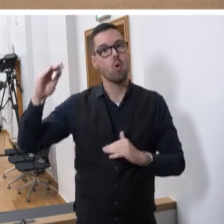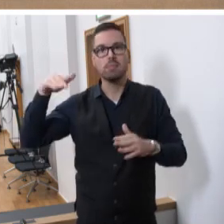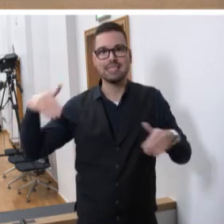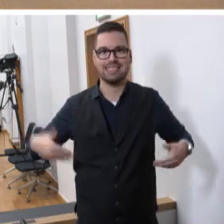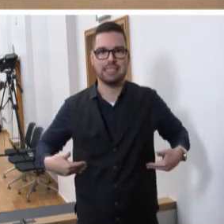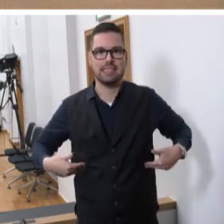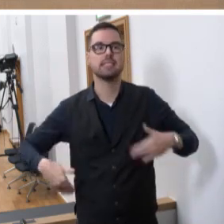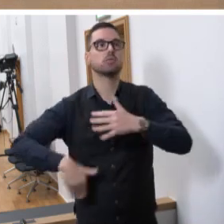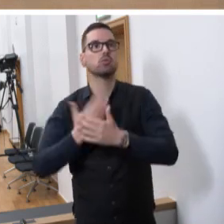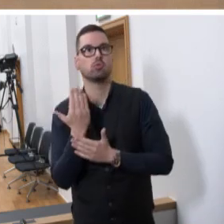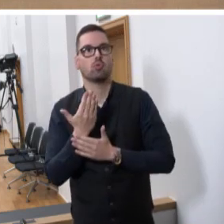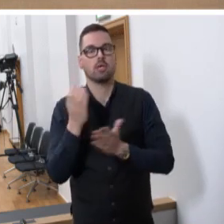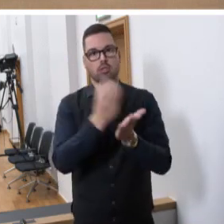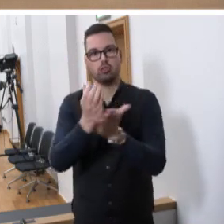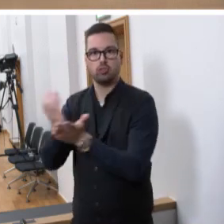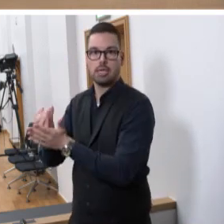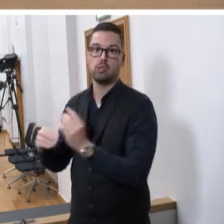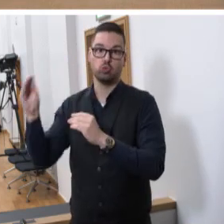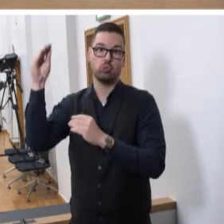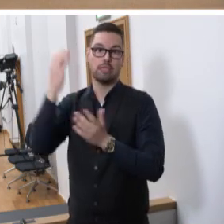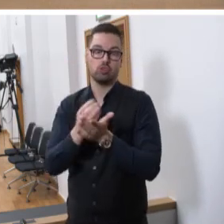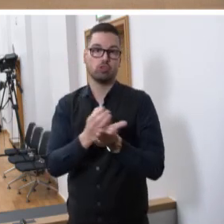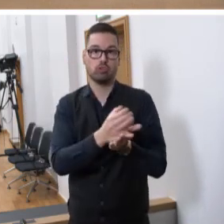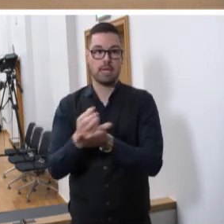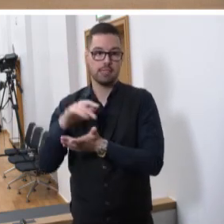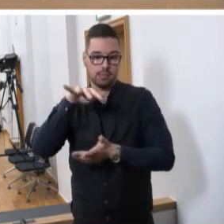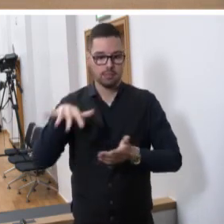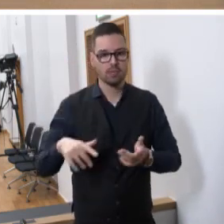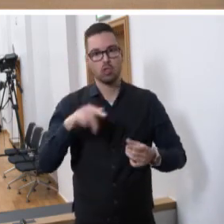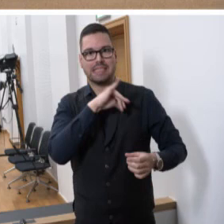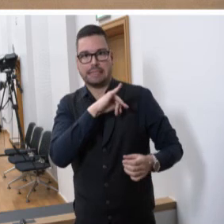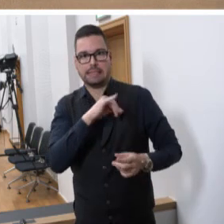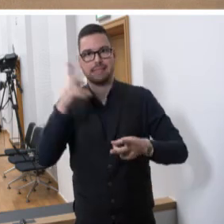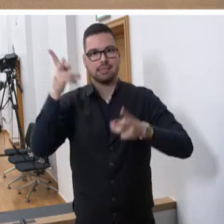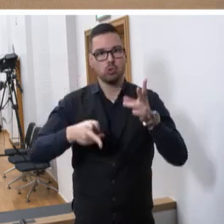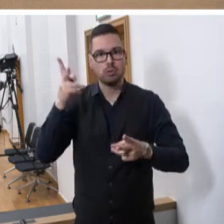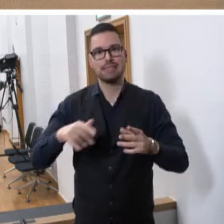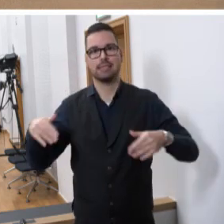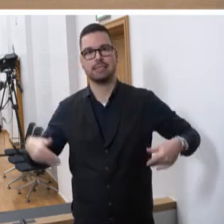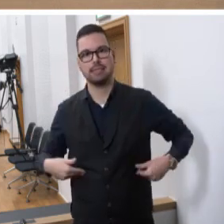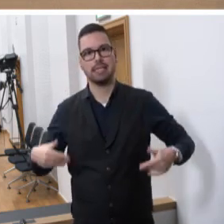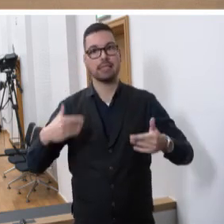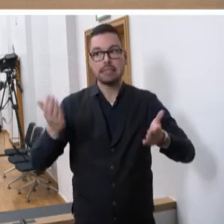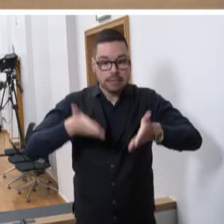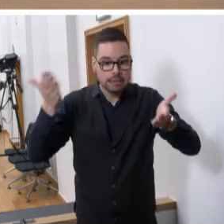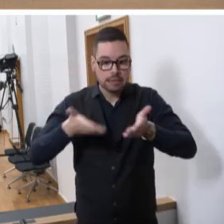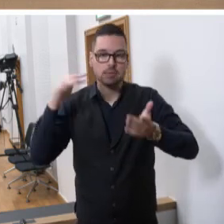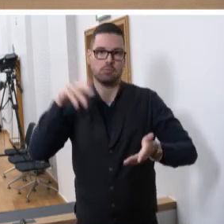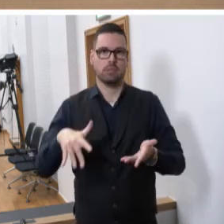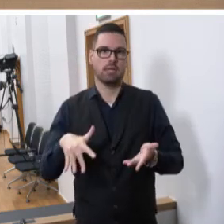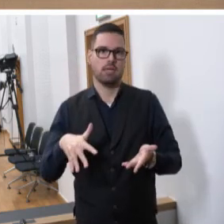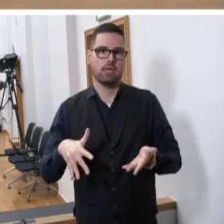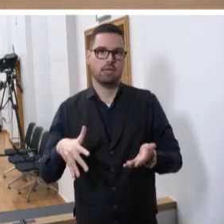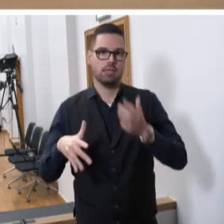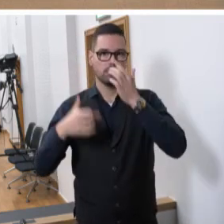Neue und zusätzliche Stellen werden geschaffen. Um interessierte Menschen für den Justizdienst zu begeistern und auch zu werben, ist es